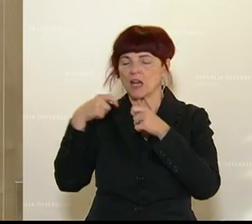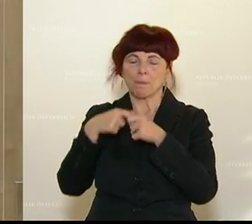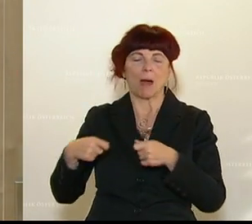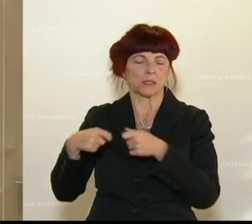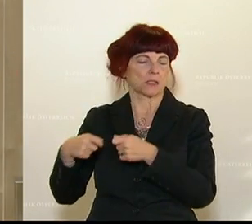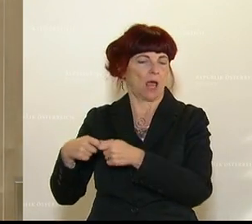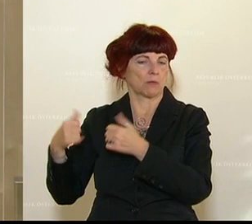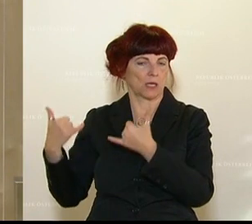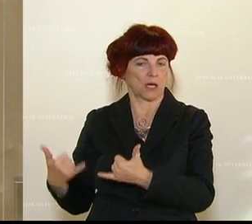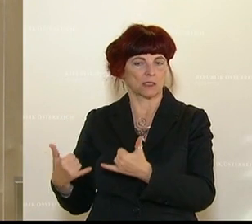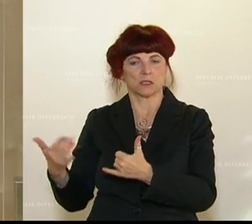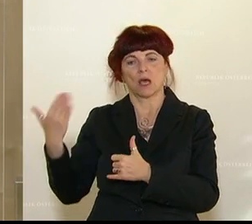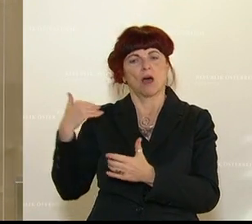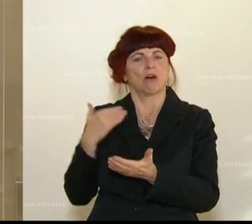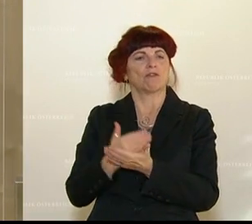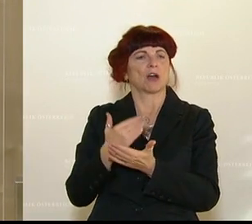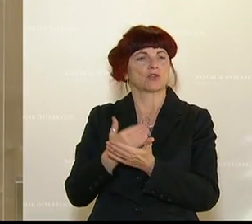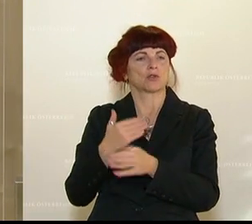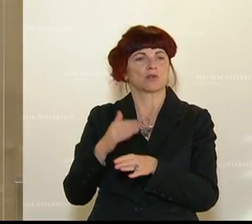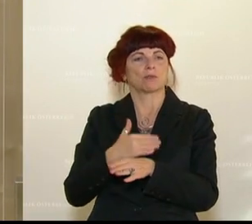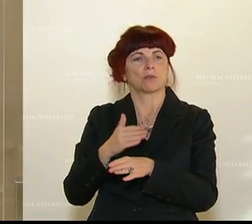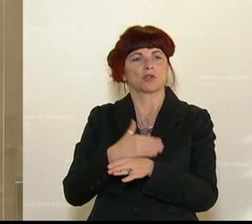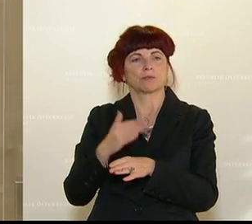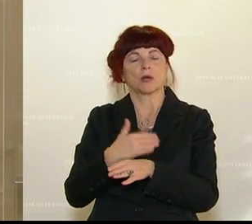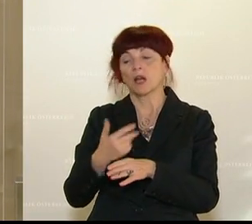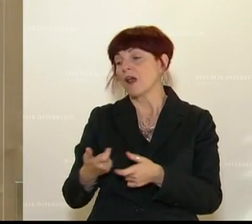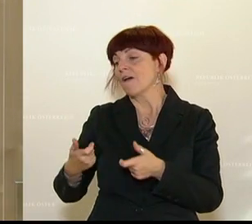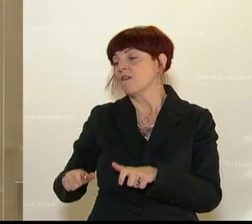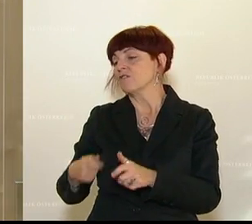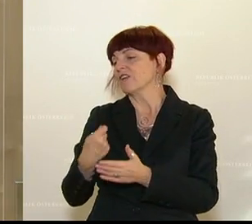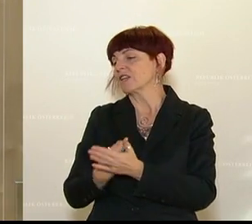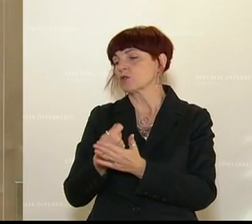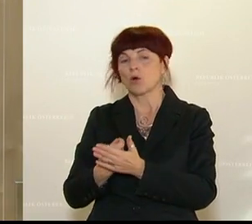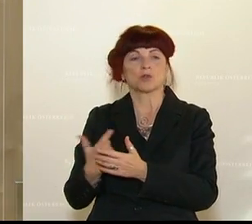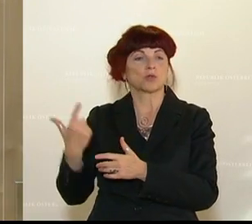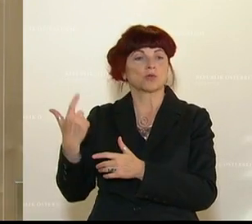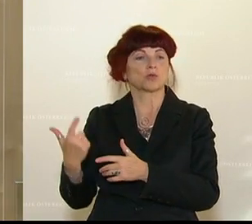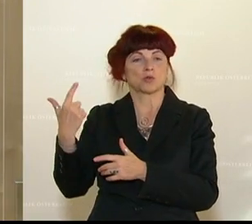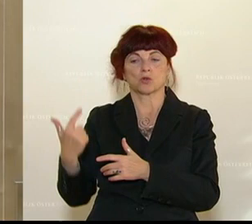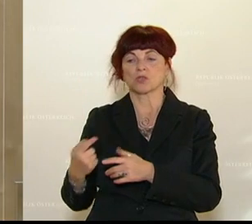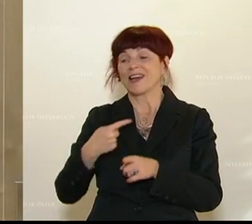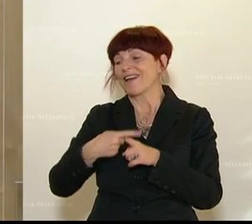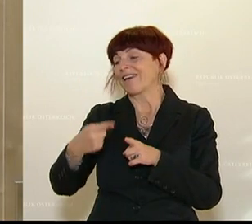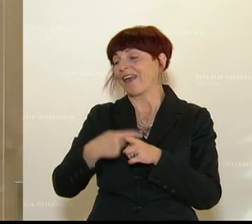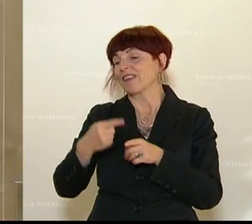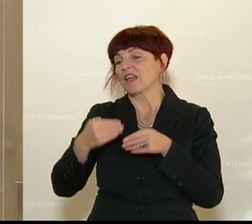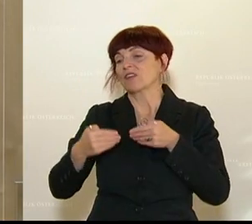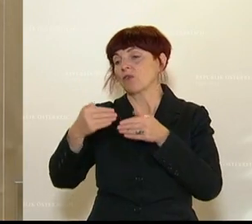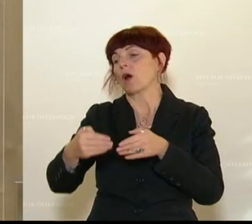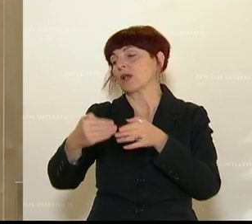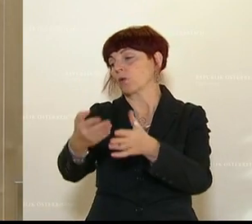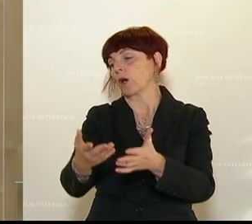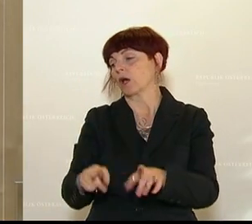Beispielsweise, was schon angeführt worden ist, der Fixkostenzuschuss, 1,2, das Kreditmoradoren, Verlustrückdrat, die